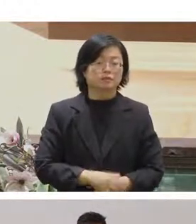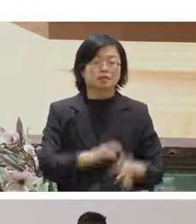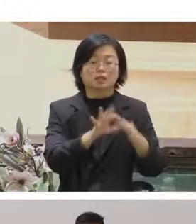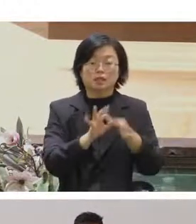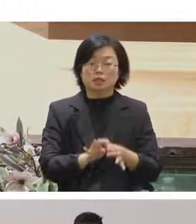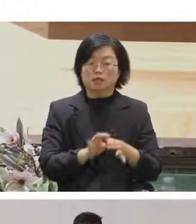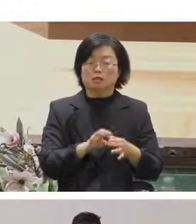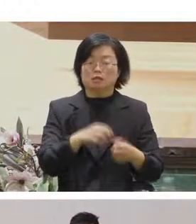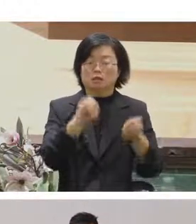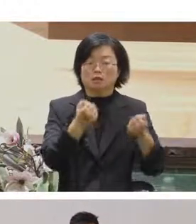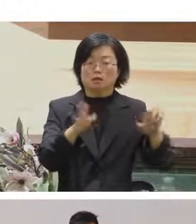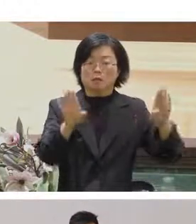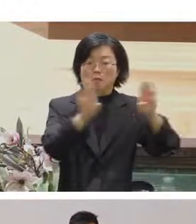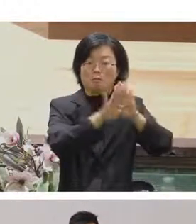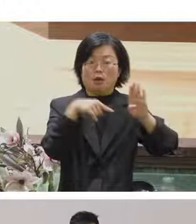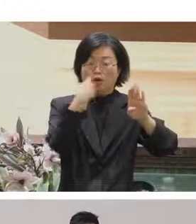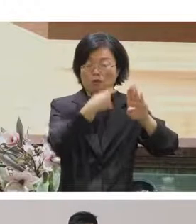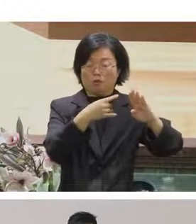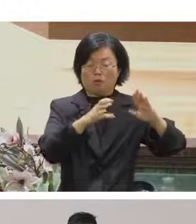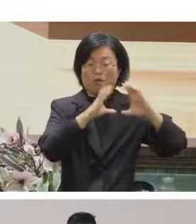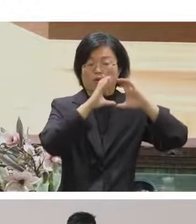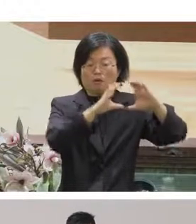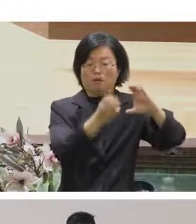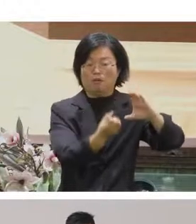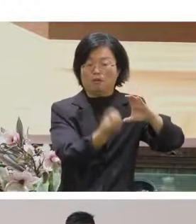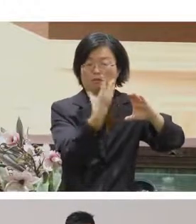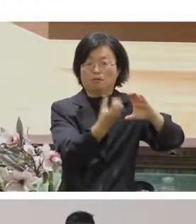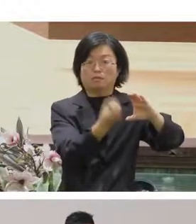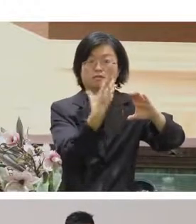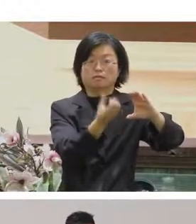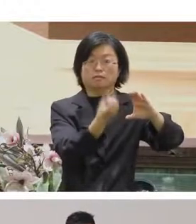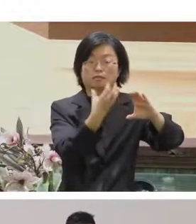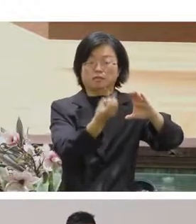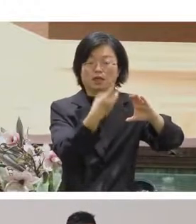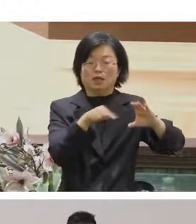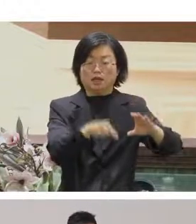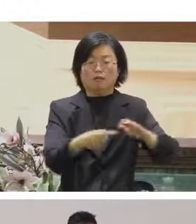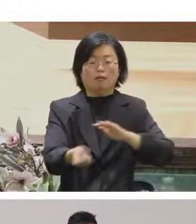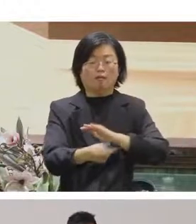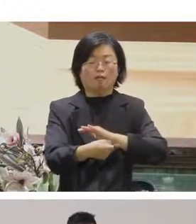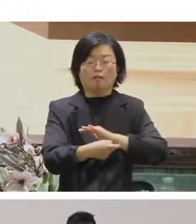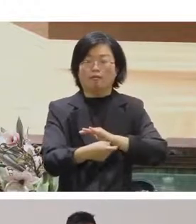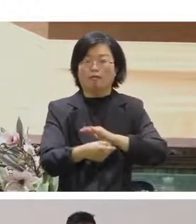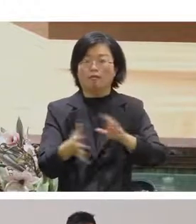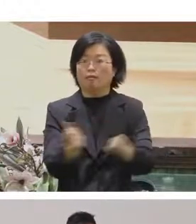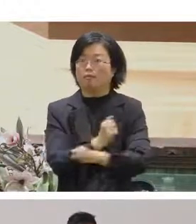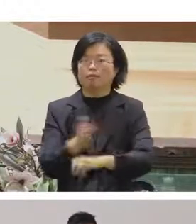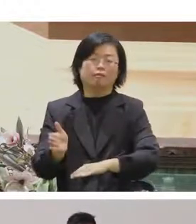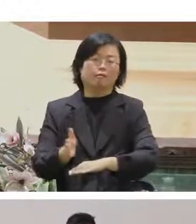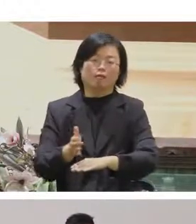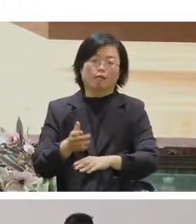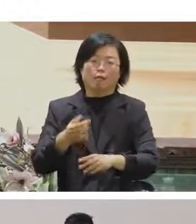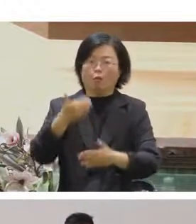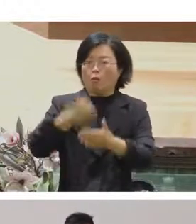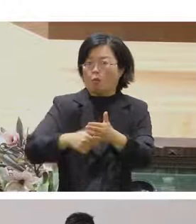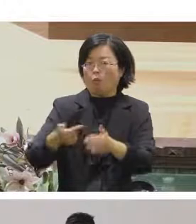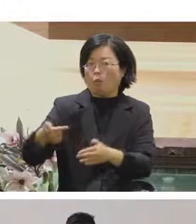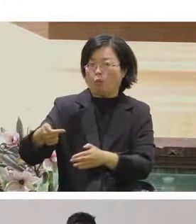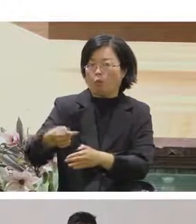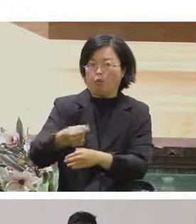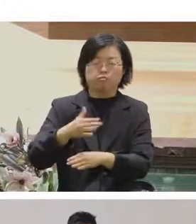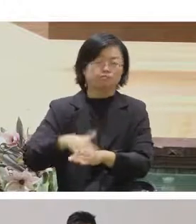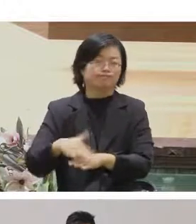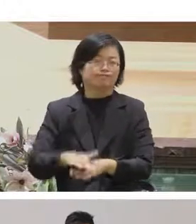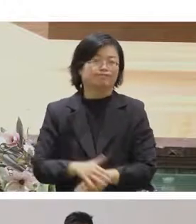口多放那個燈會亮的東西所以他的失切率就比較低所以他其實你可以說